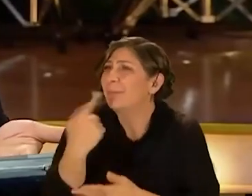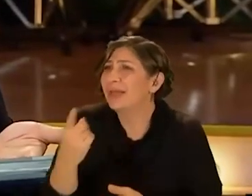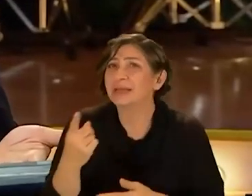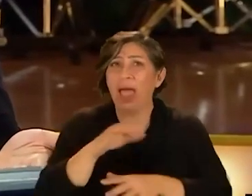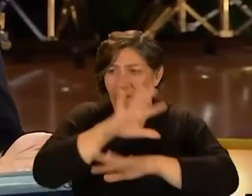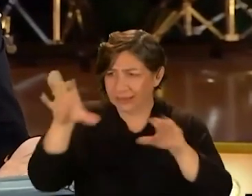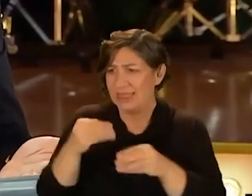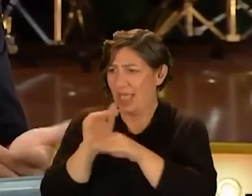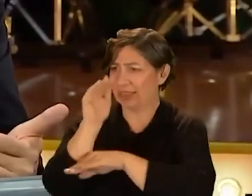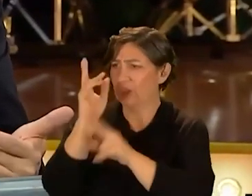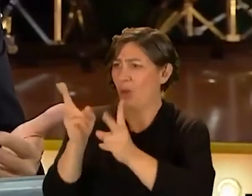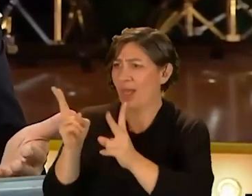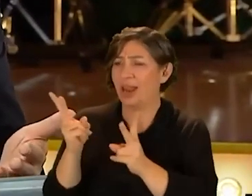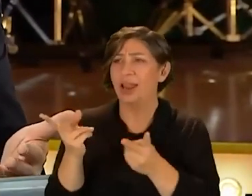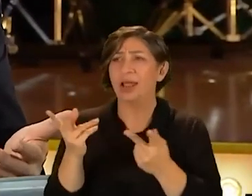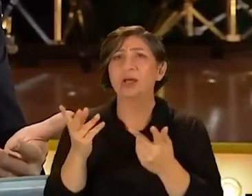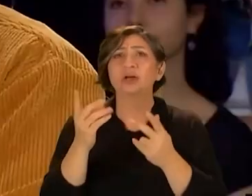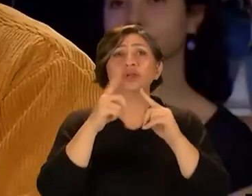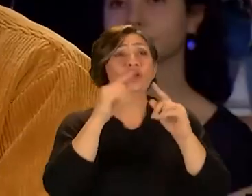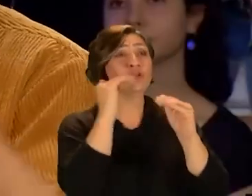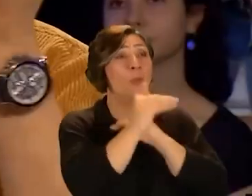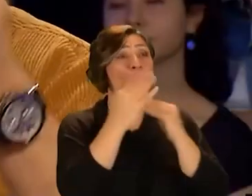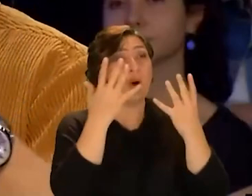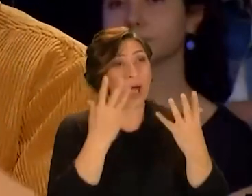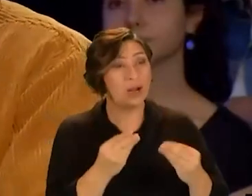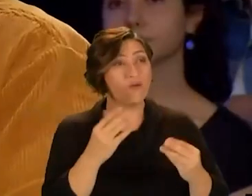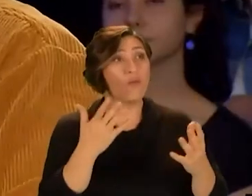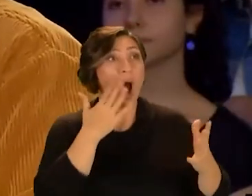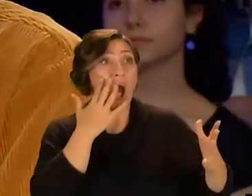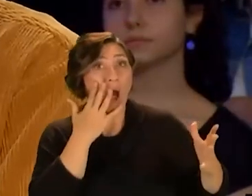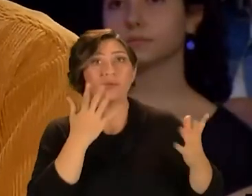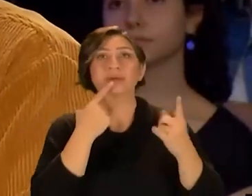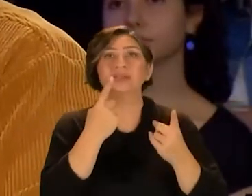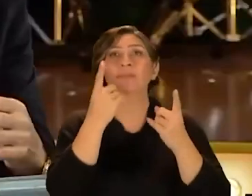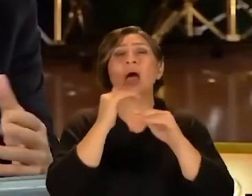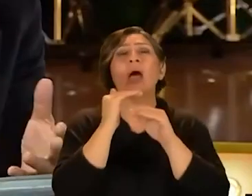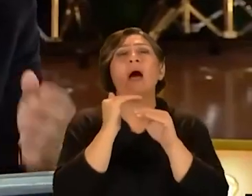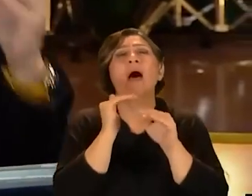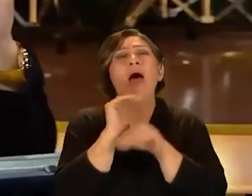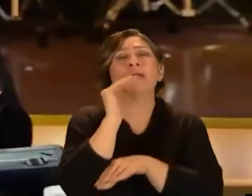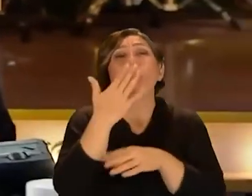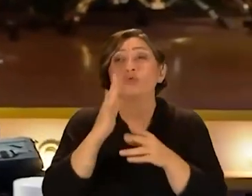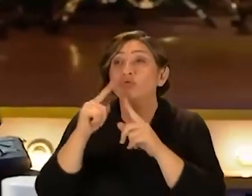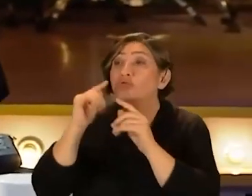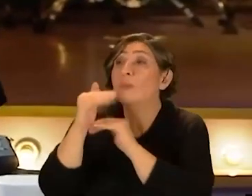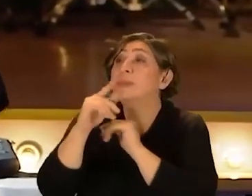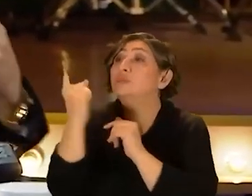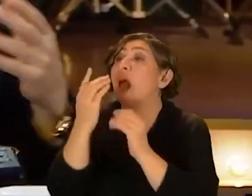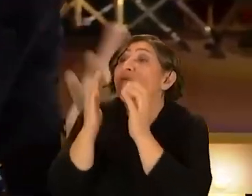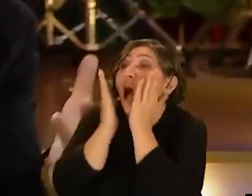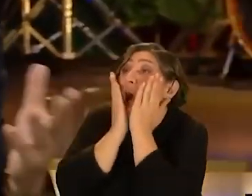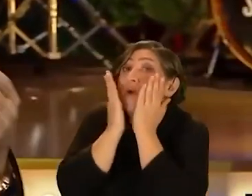hepimizin hayatı normal herkesin hayatı normal Yani işte çok toplum tarafından wow denilecek bir hayatım yok şu an Toplum hiçbir şeye wow demiyor